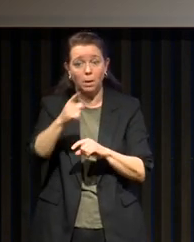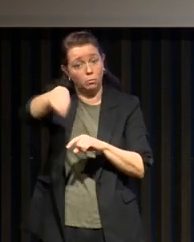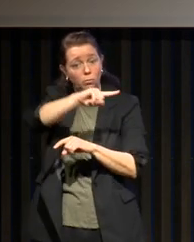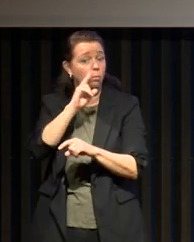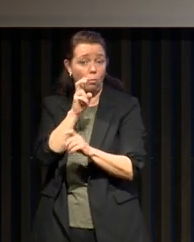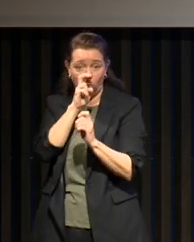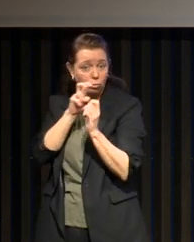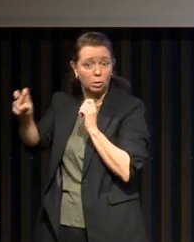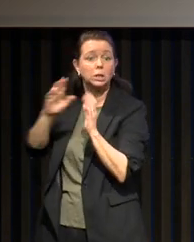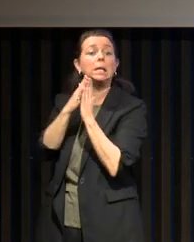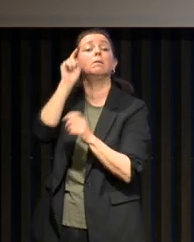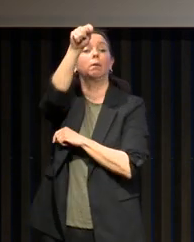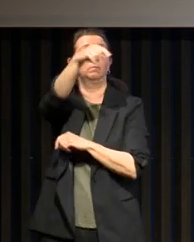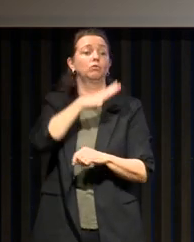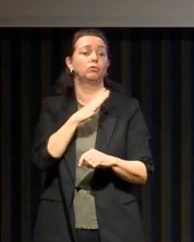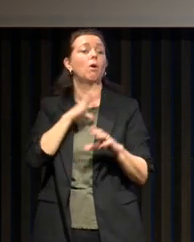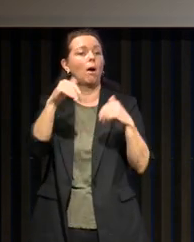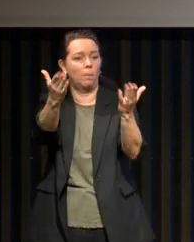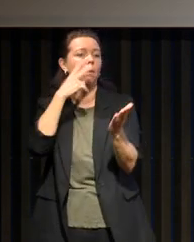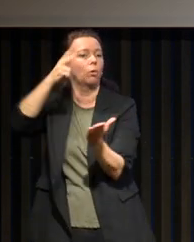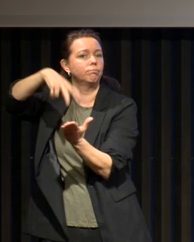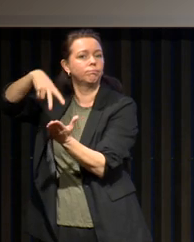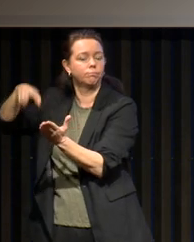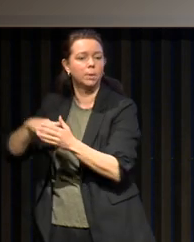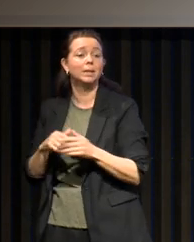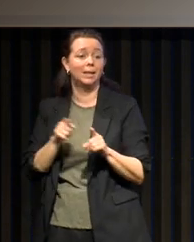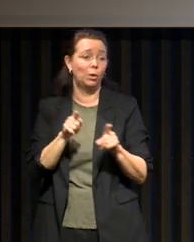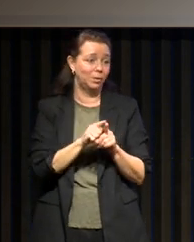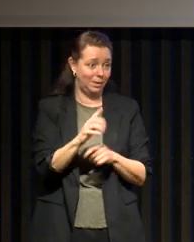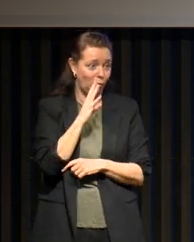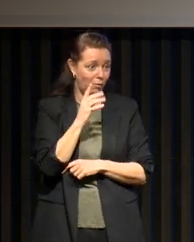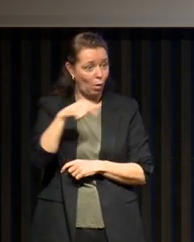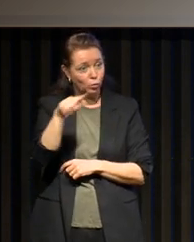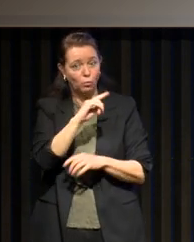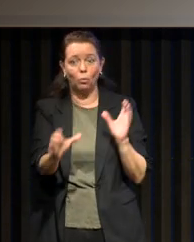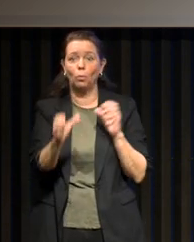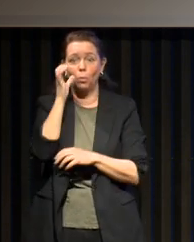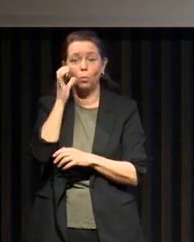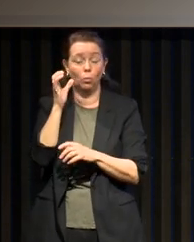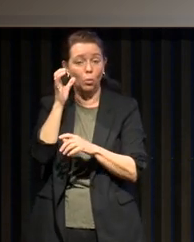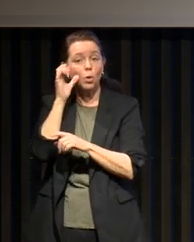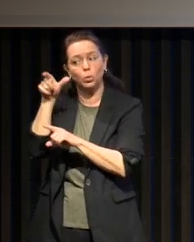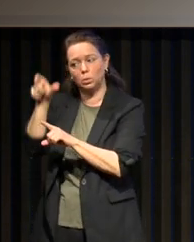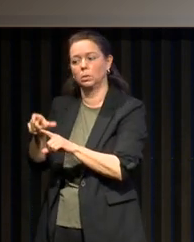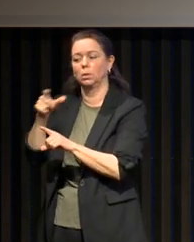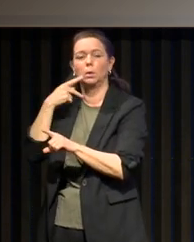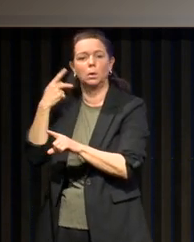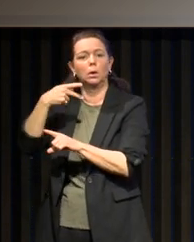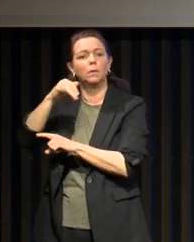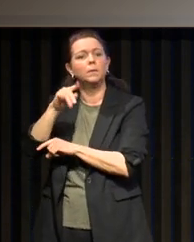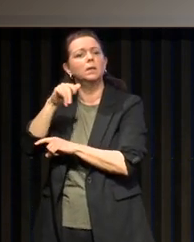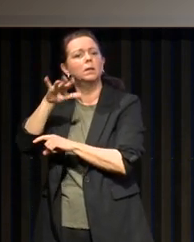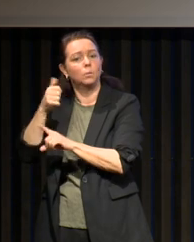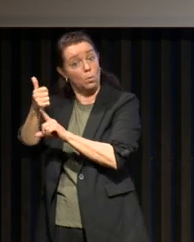là-bas. Après, mais également, vous pouvez réécouter la conférence que professeur Philippe a faite au cours des soirées santé de Mola